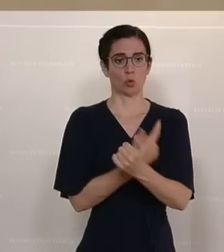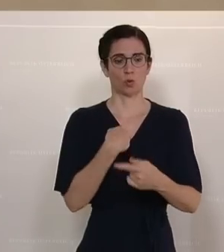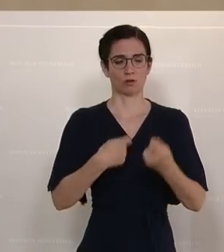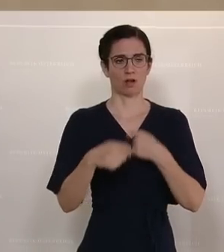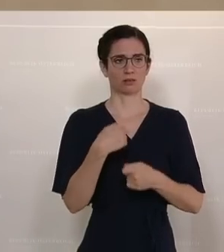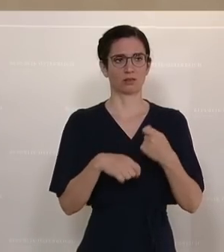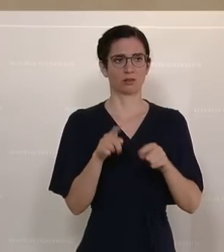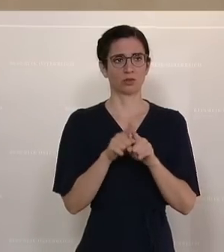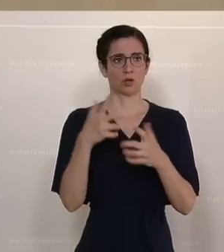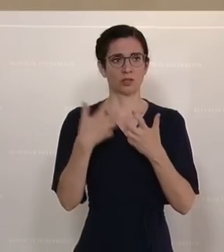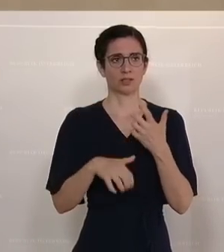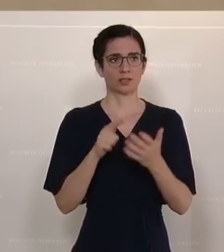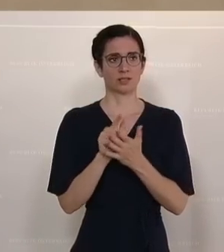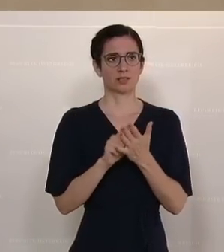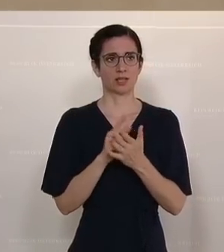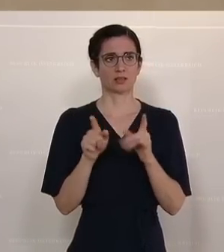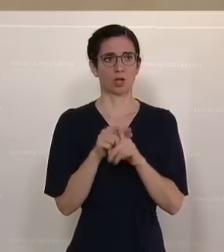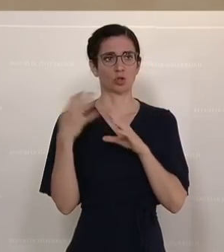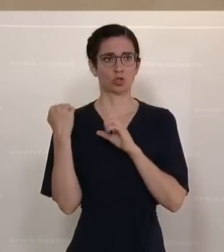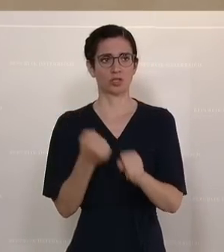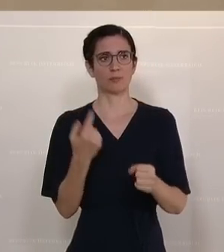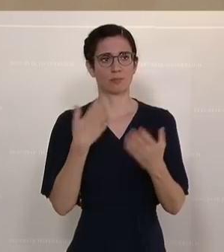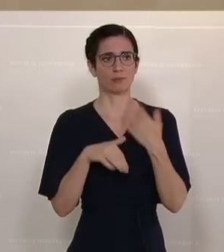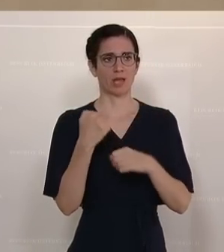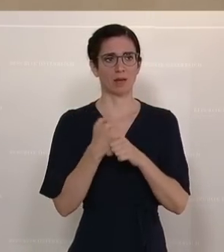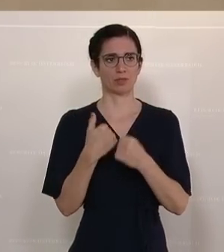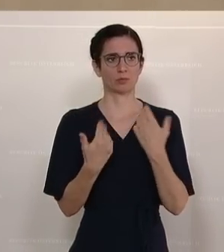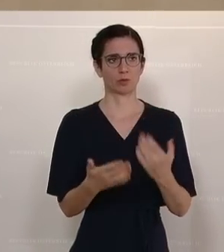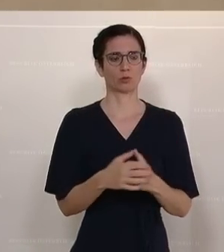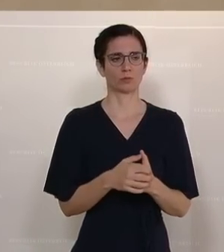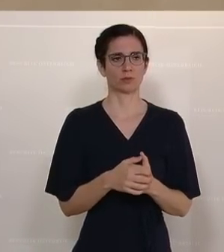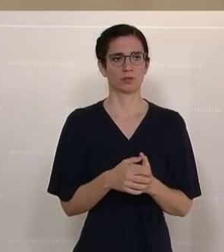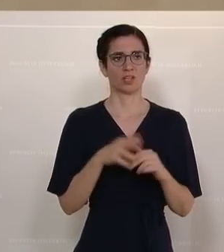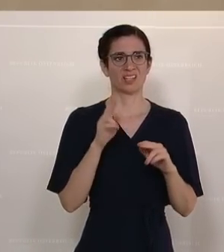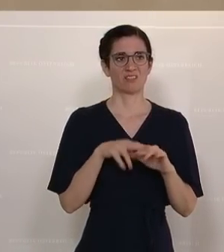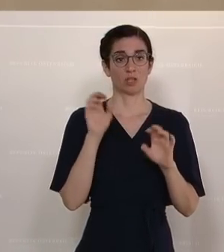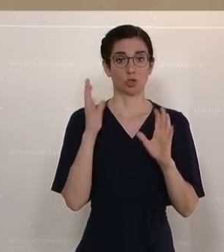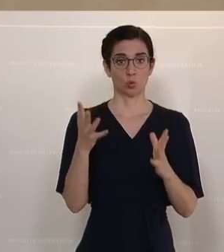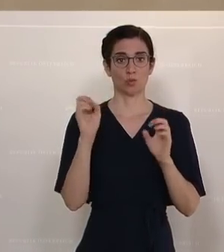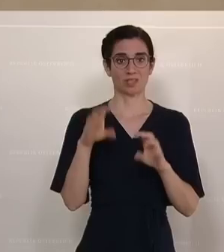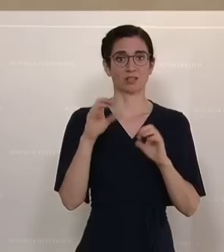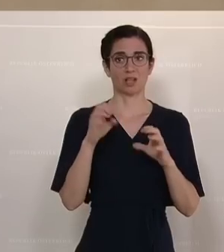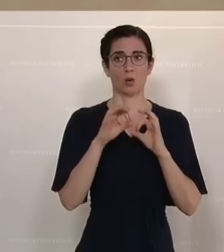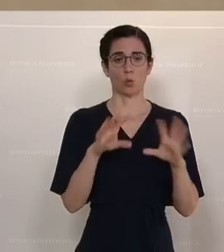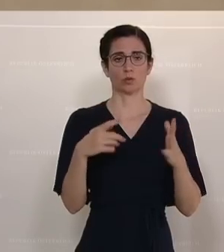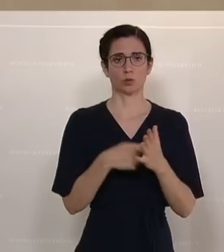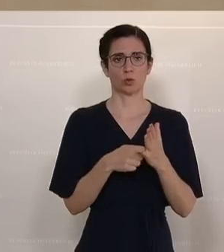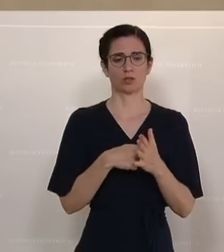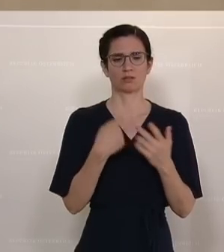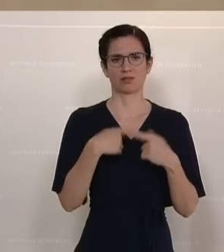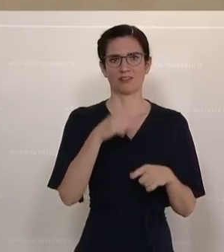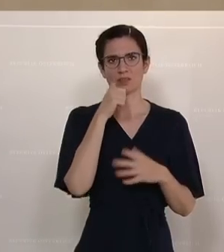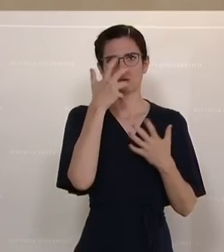florierend. Aber wenn ich solche Signale aussende und die nicht korrigiere, dann darf ich mich nicht